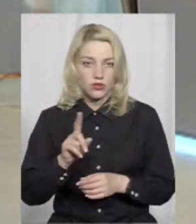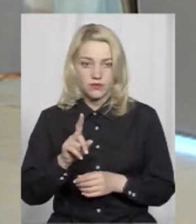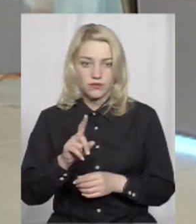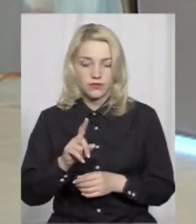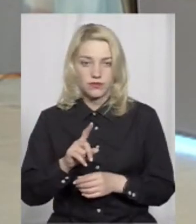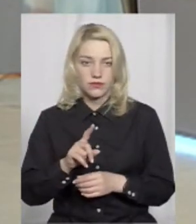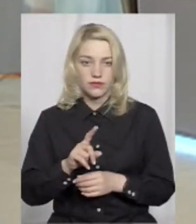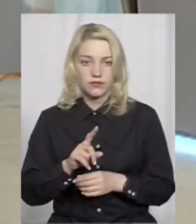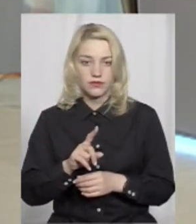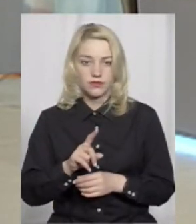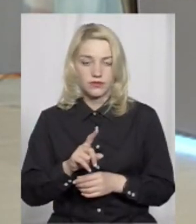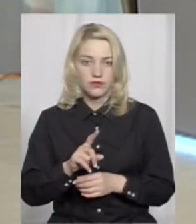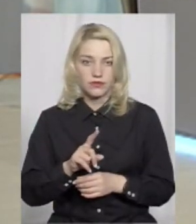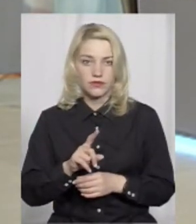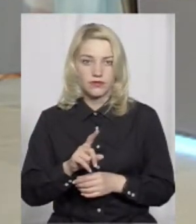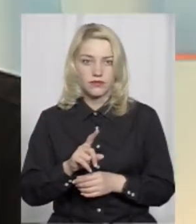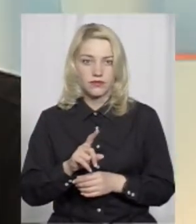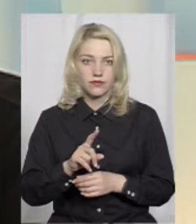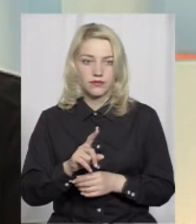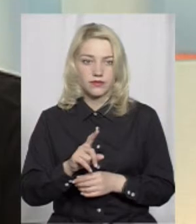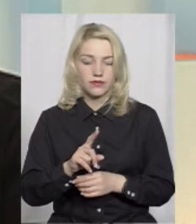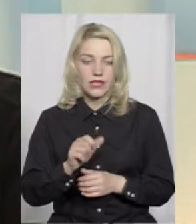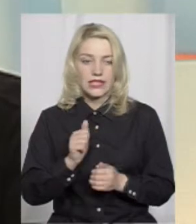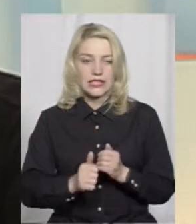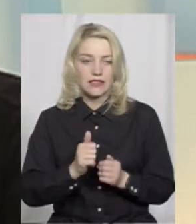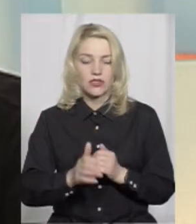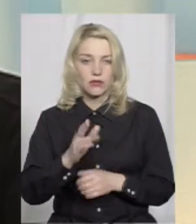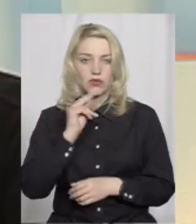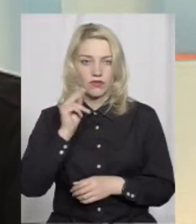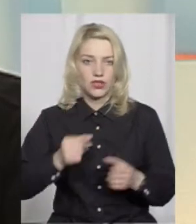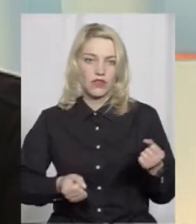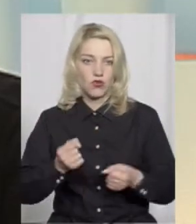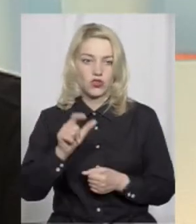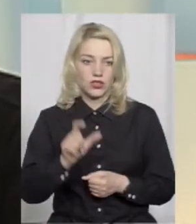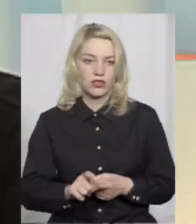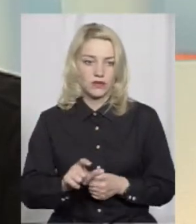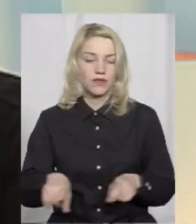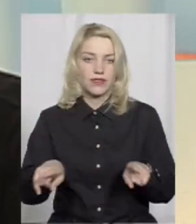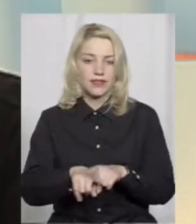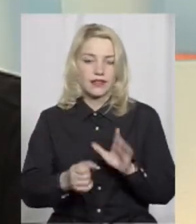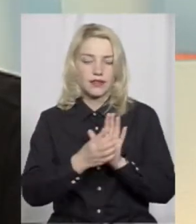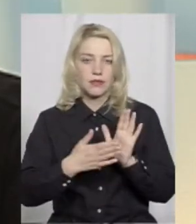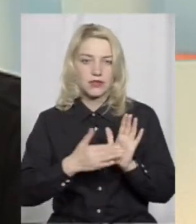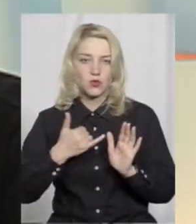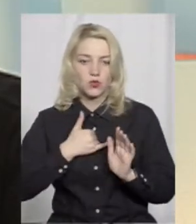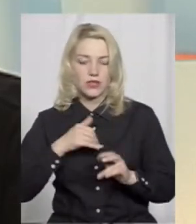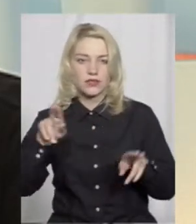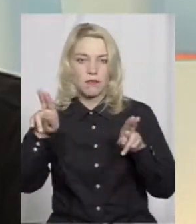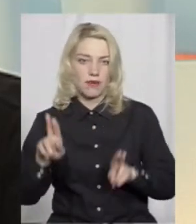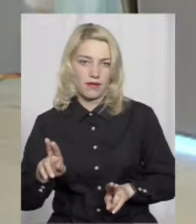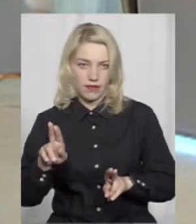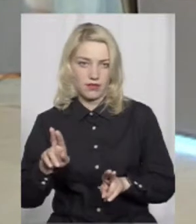завжди буде винен водій. Так прописані в нас правила.